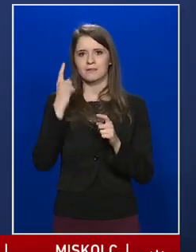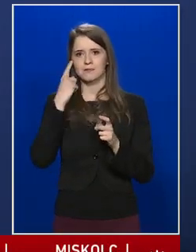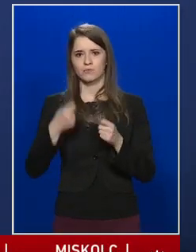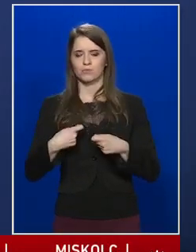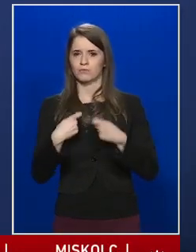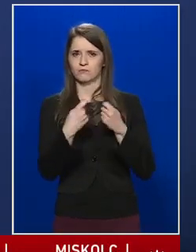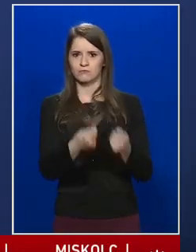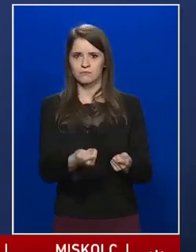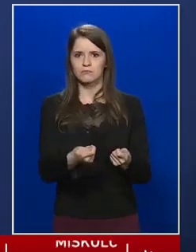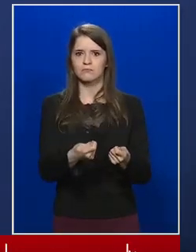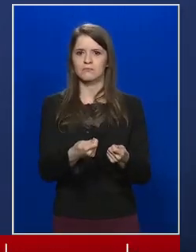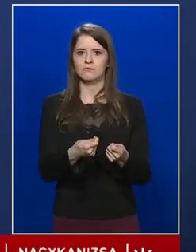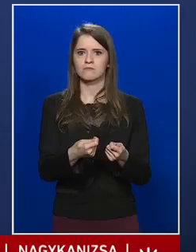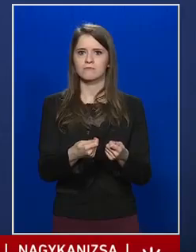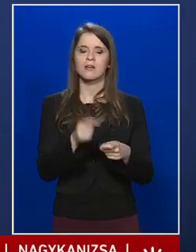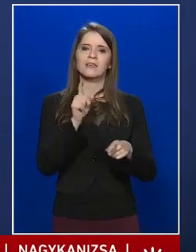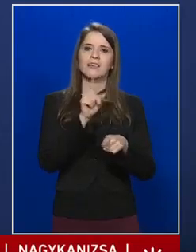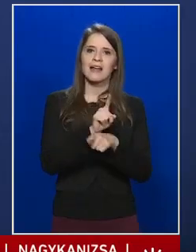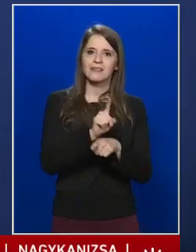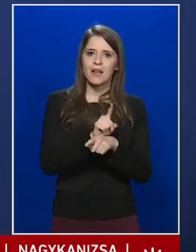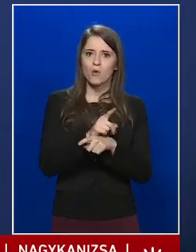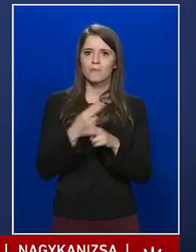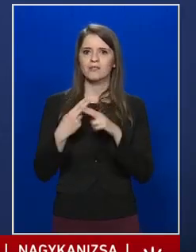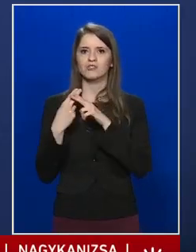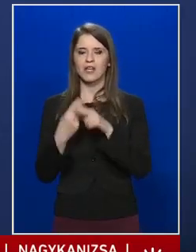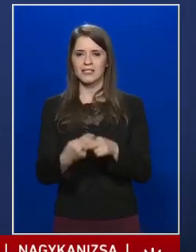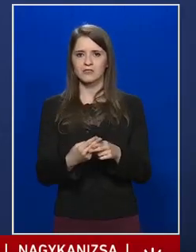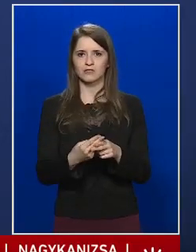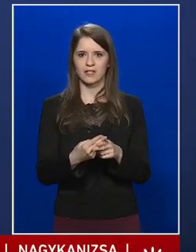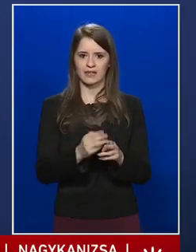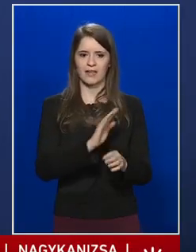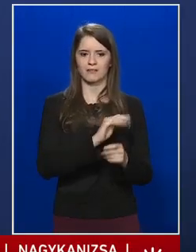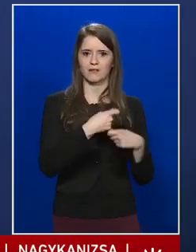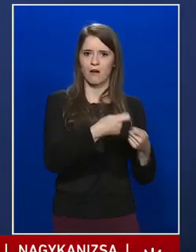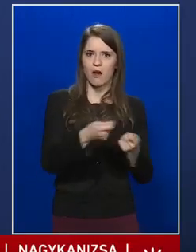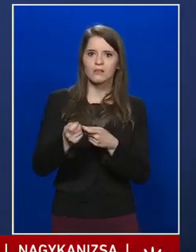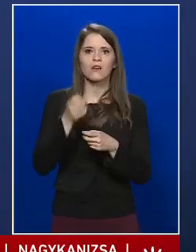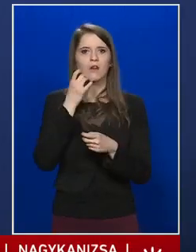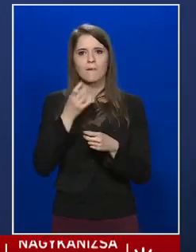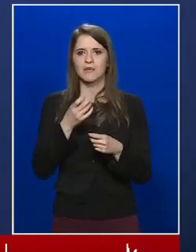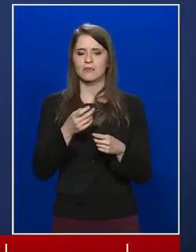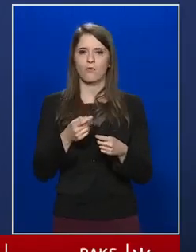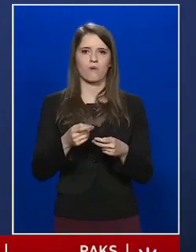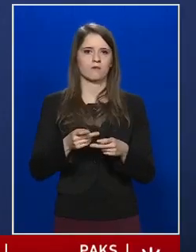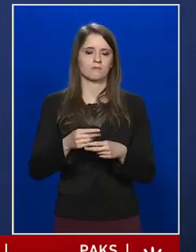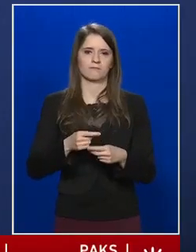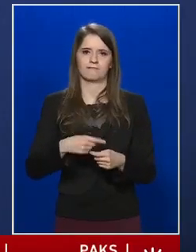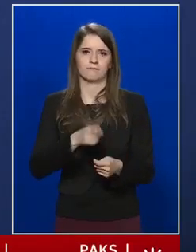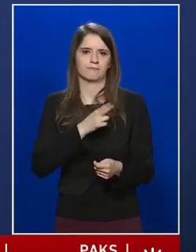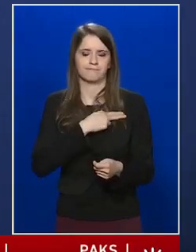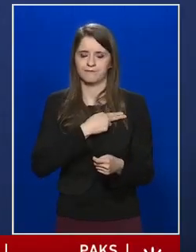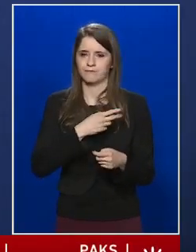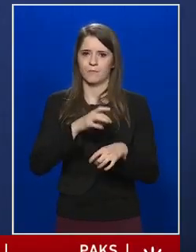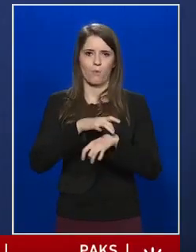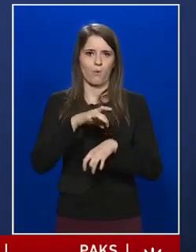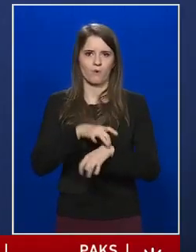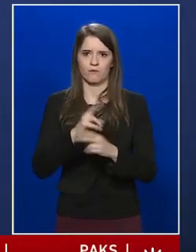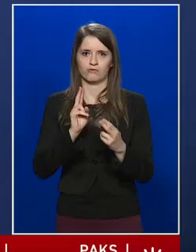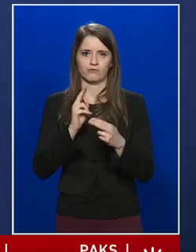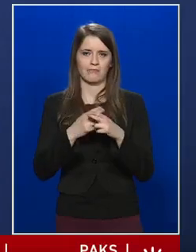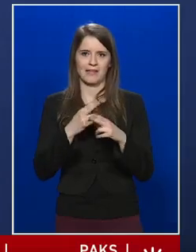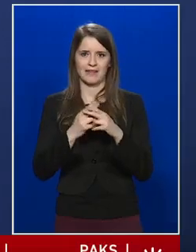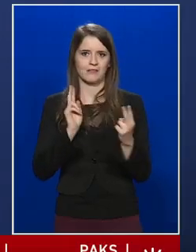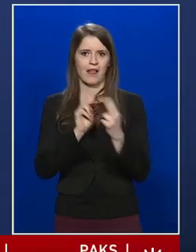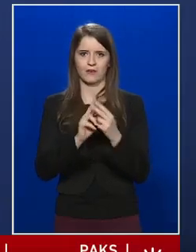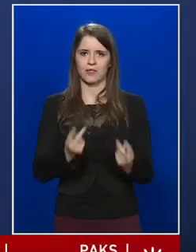rendelőben segítséget, amikor nélkülözhetetlen az orvosbeteg találkozás. A